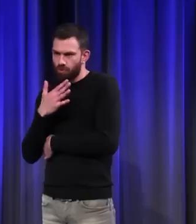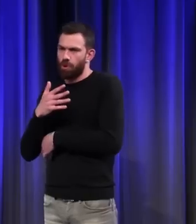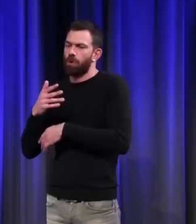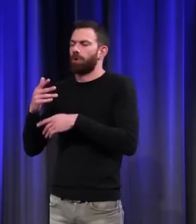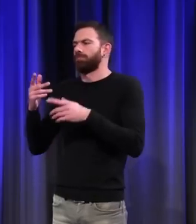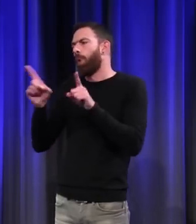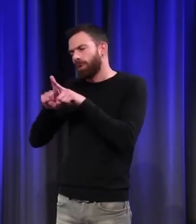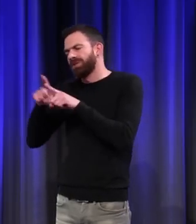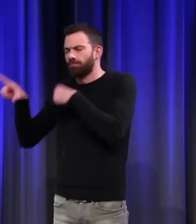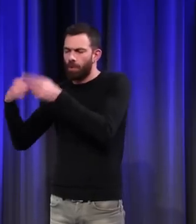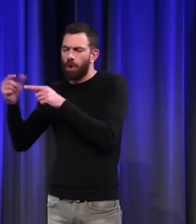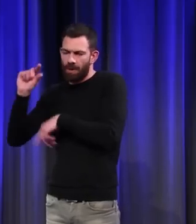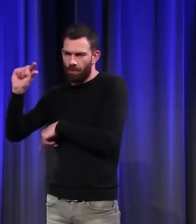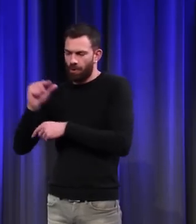végétaux.